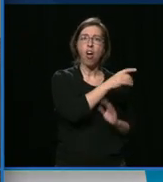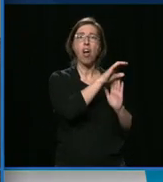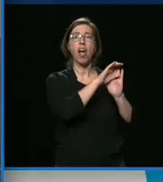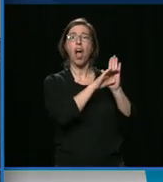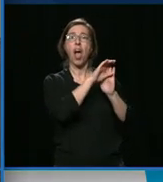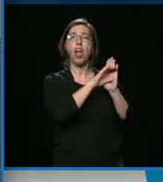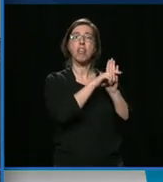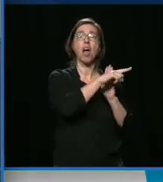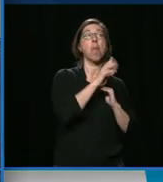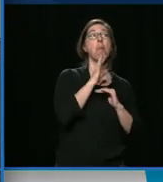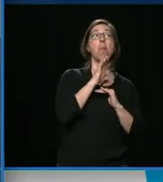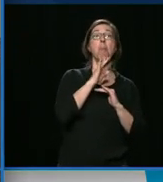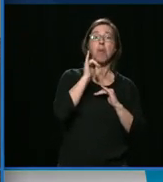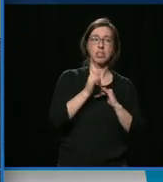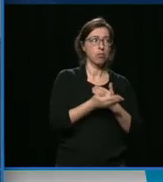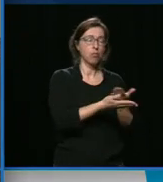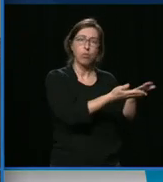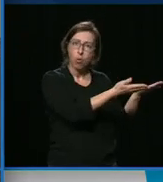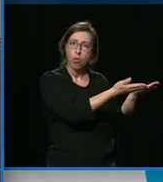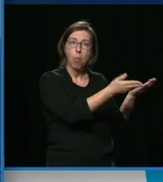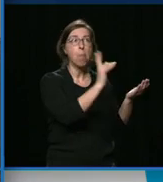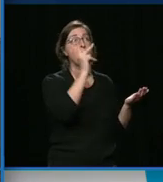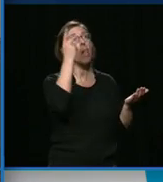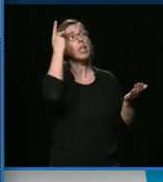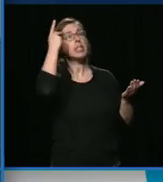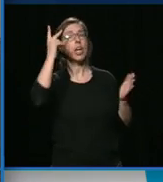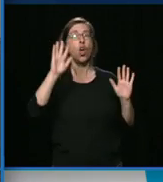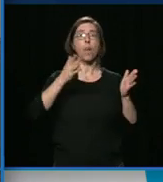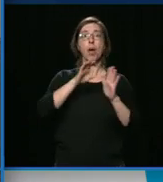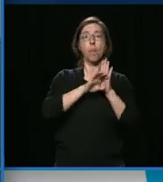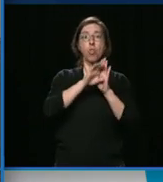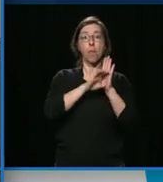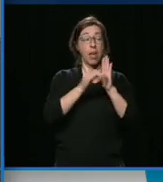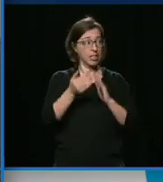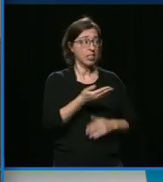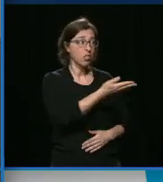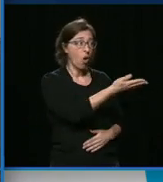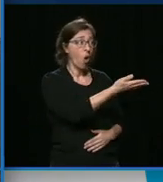de dire que le premier ministre est un lâche.